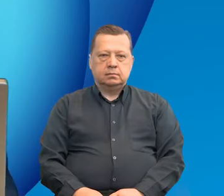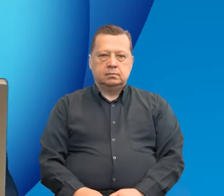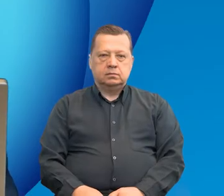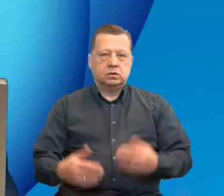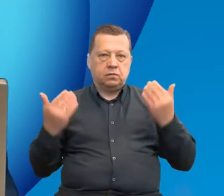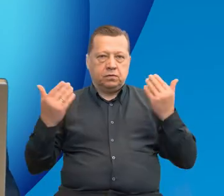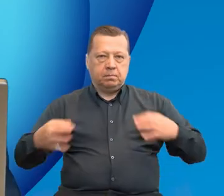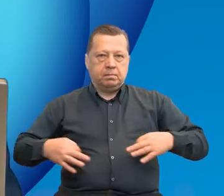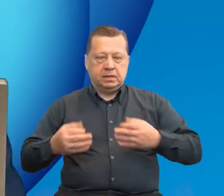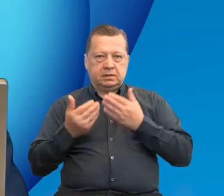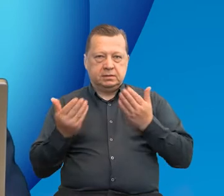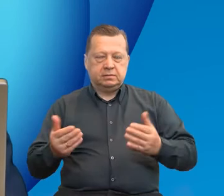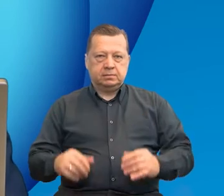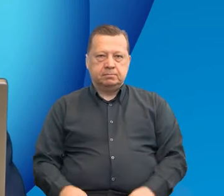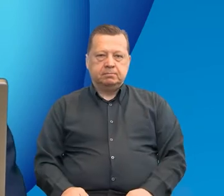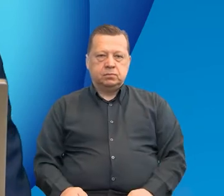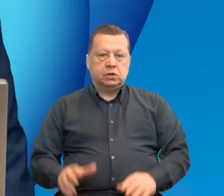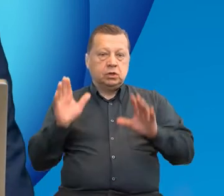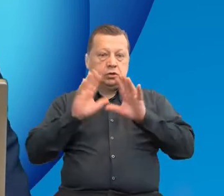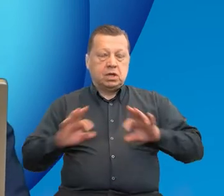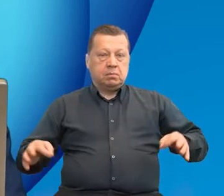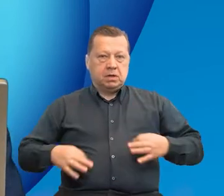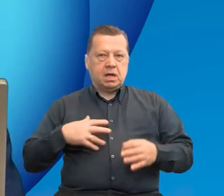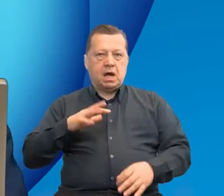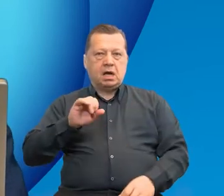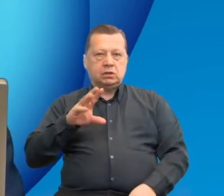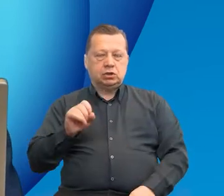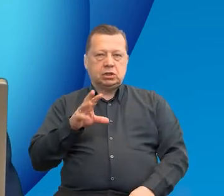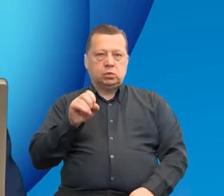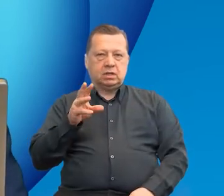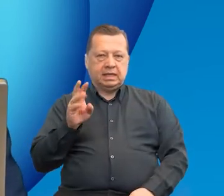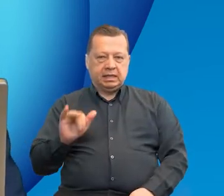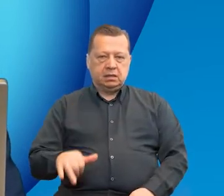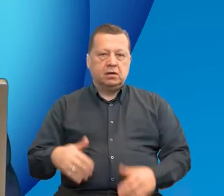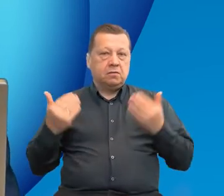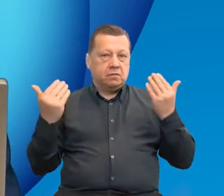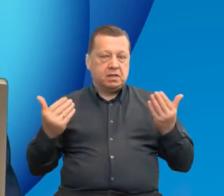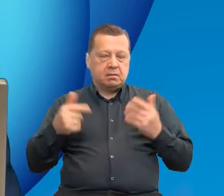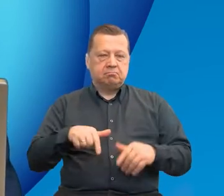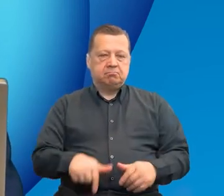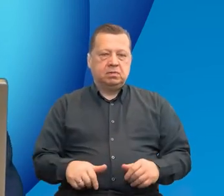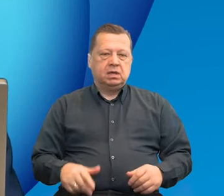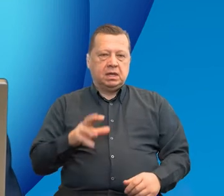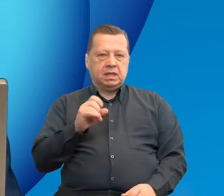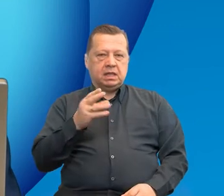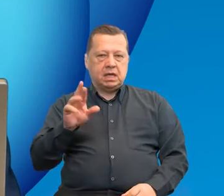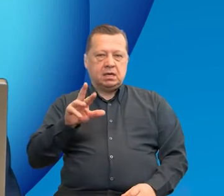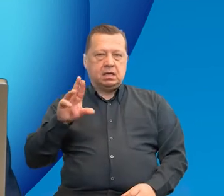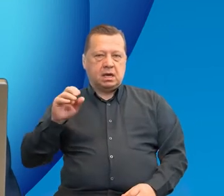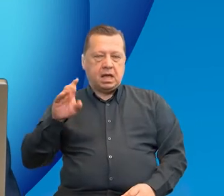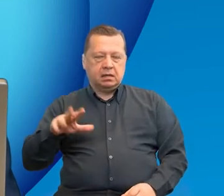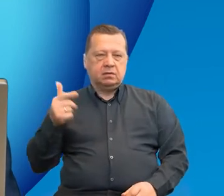Dzień dobry Państwu. Szanowni Państwo, nazywam się Andrzej Słodki i serdecznie Państwa witam na wydarzeniu Interreg